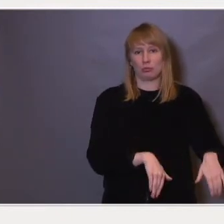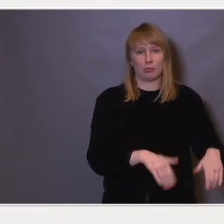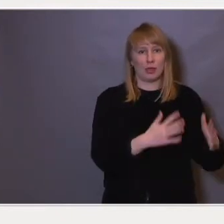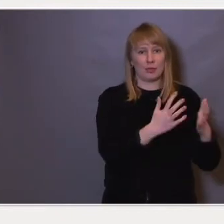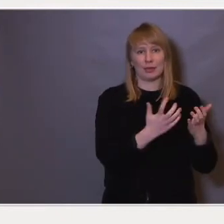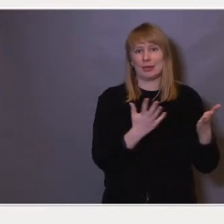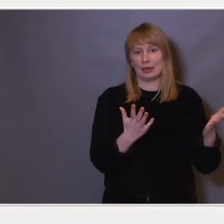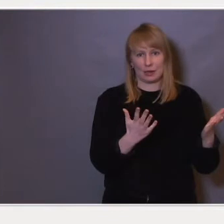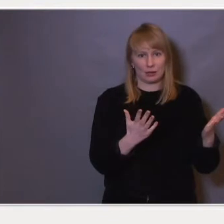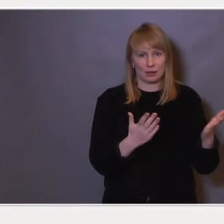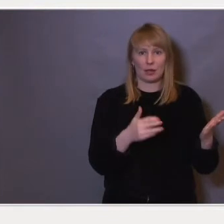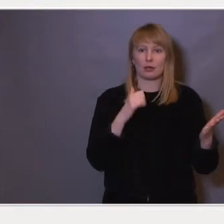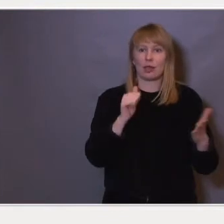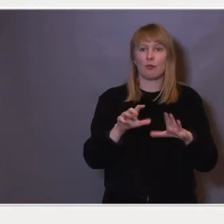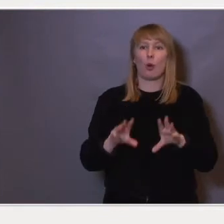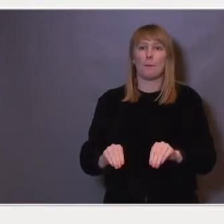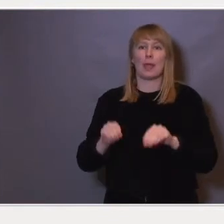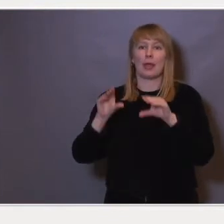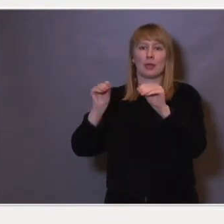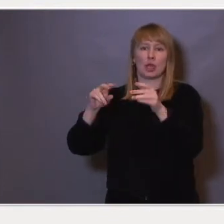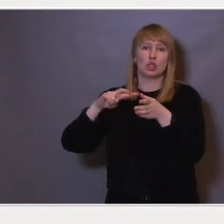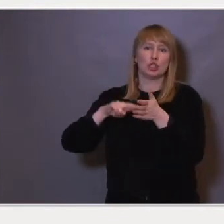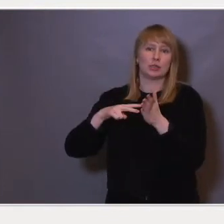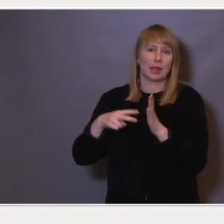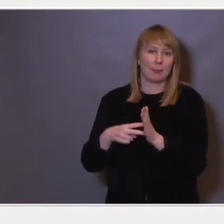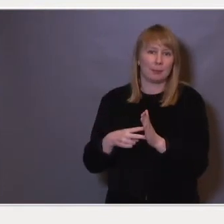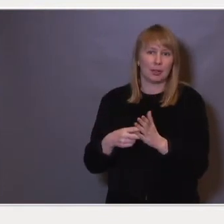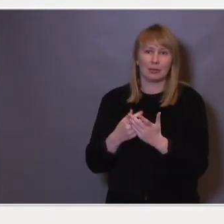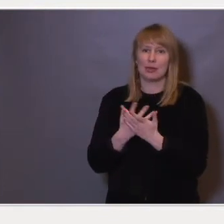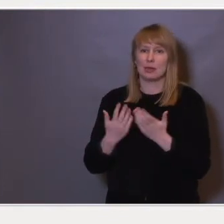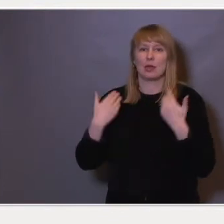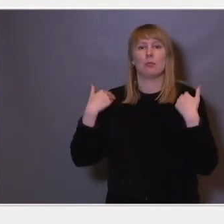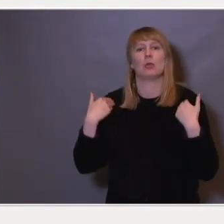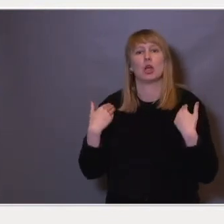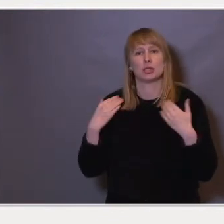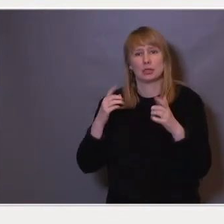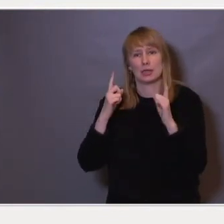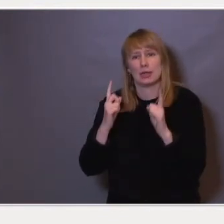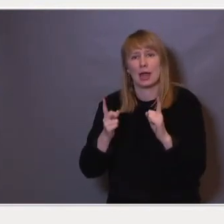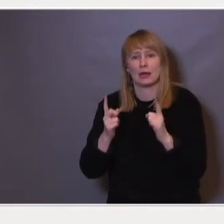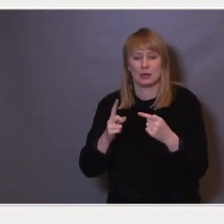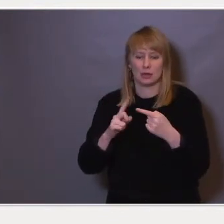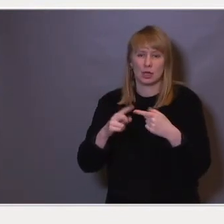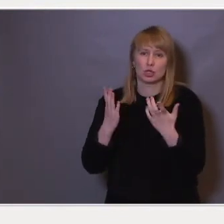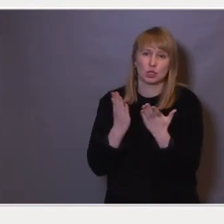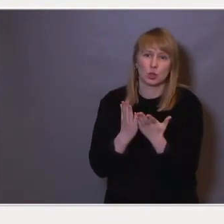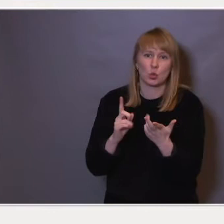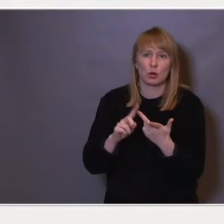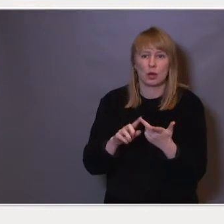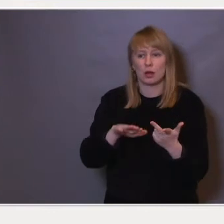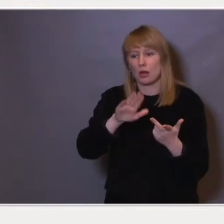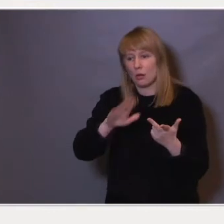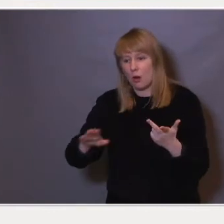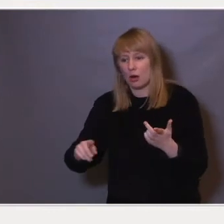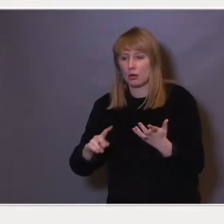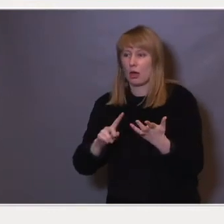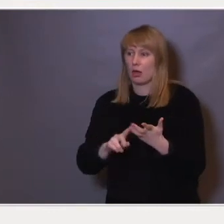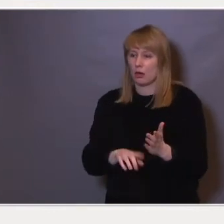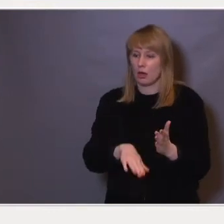og dermed få et bedre system som ikke belaster lærerne, skolene, og barna og parnehagene